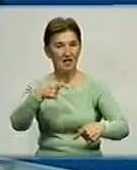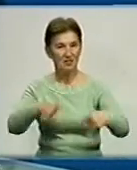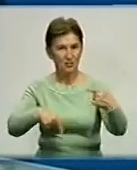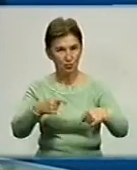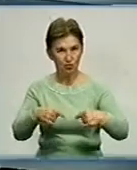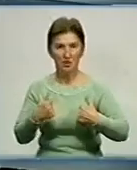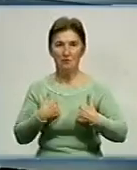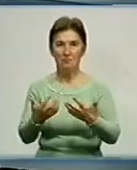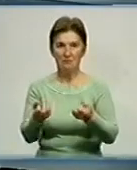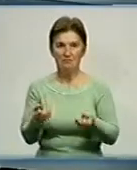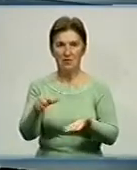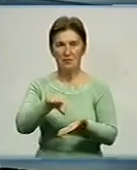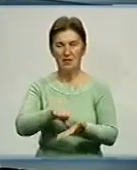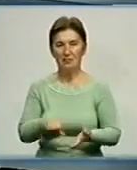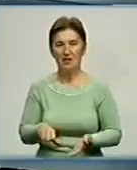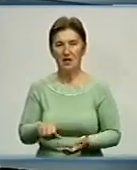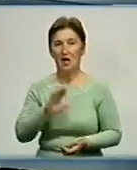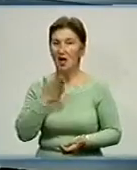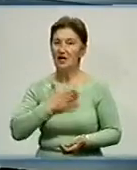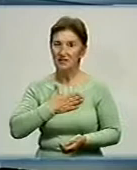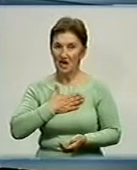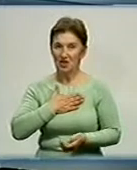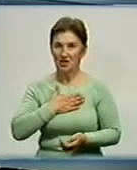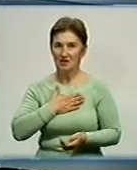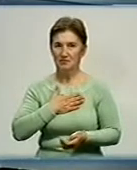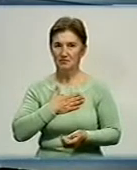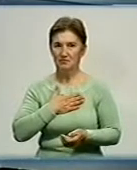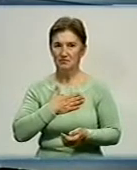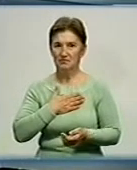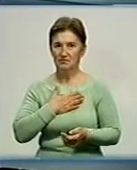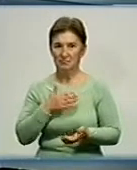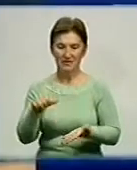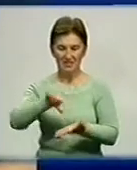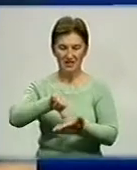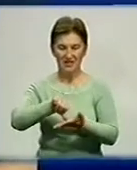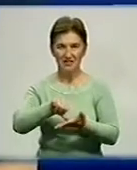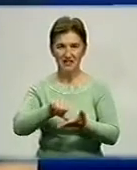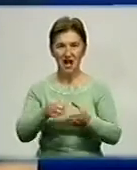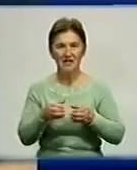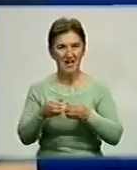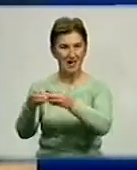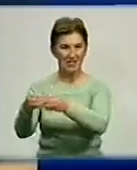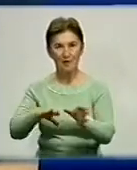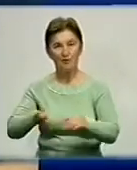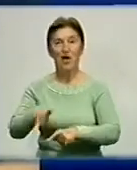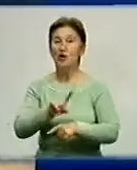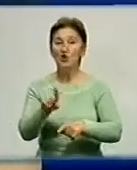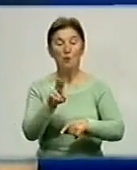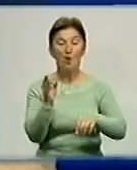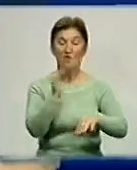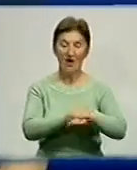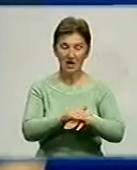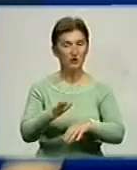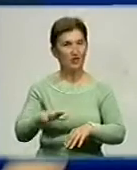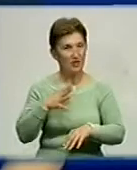приймали наша невеличка представницька делегація. Що по факту відбулося? Яку важливу інформацію ви